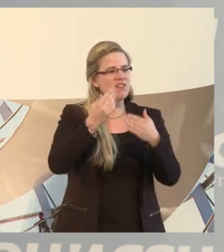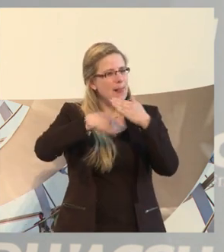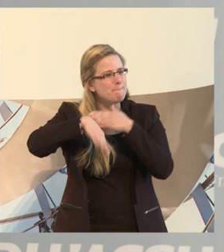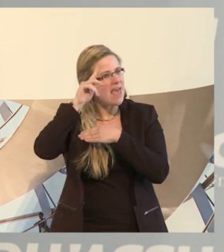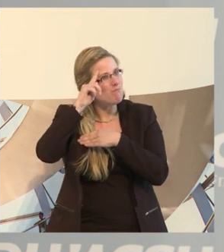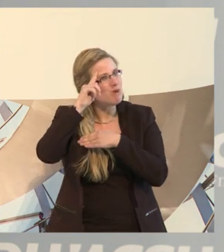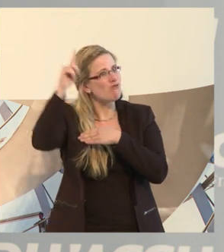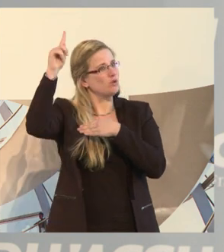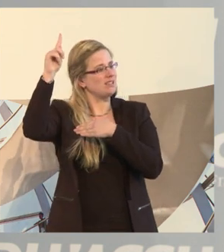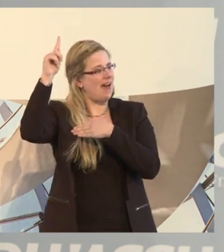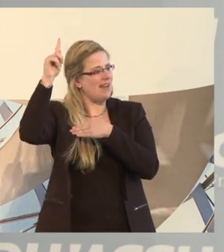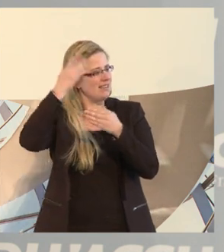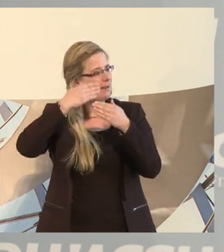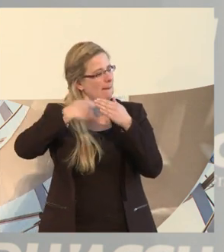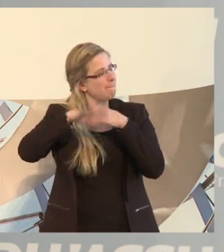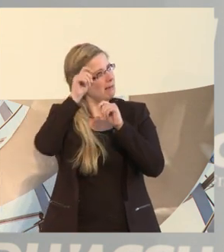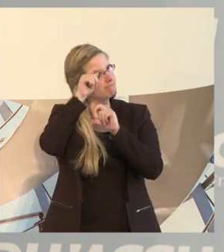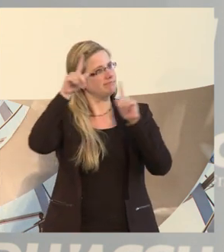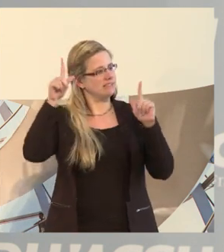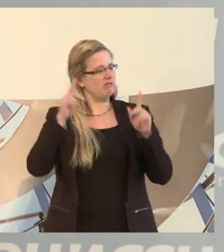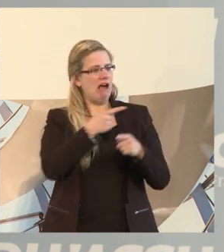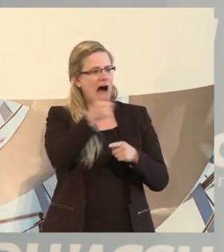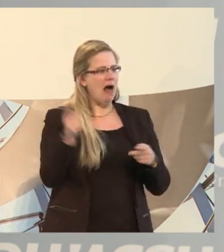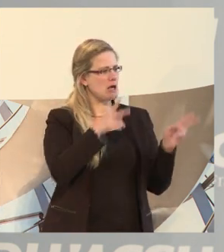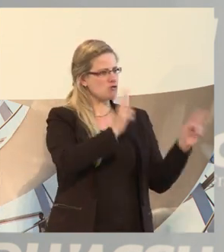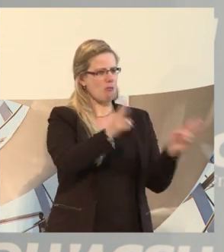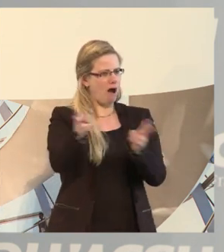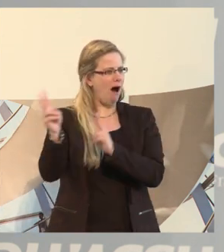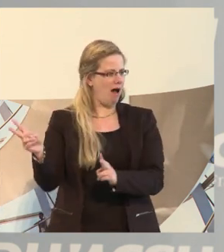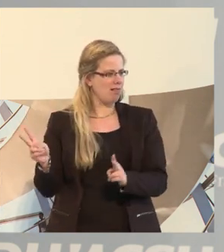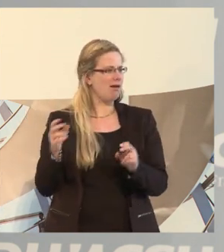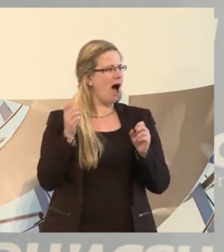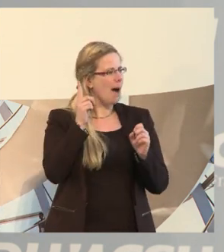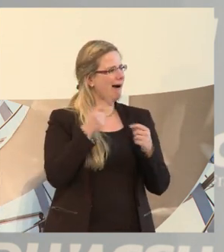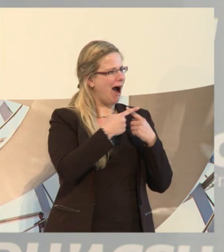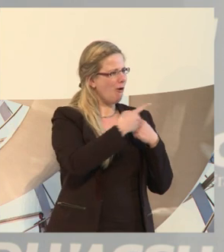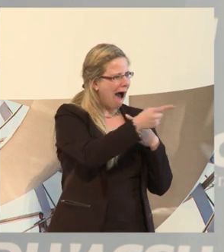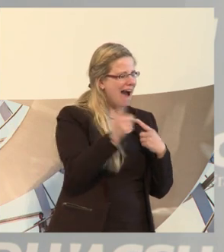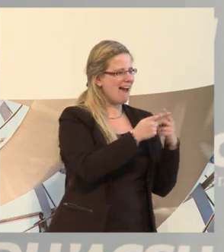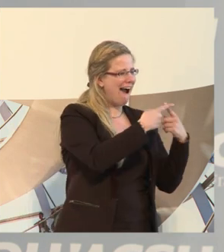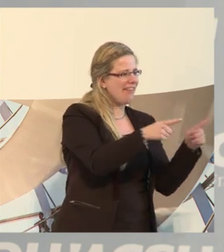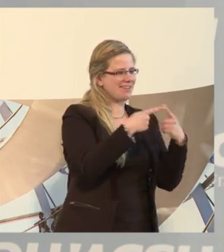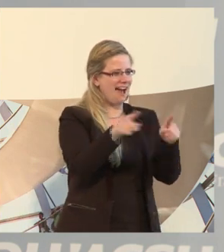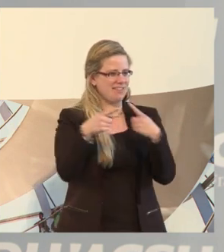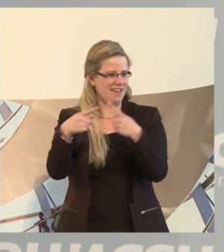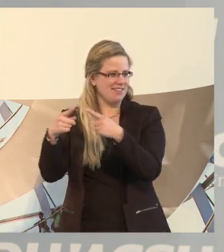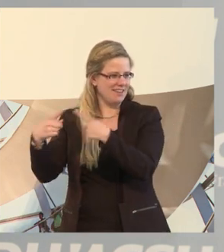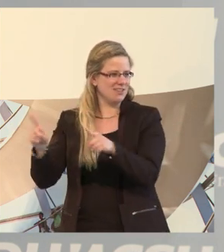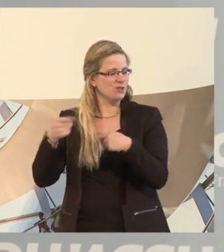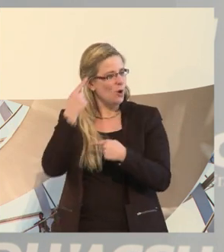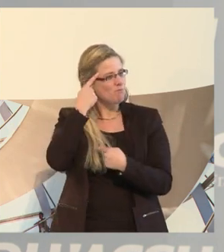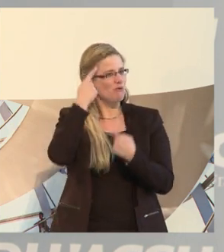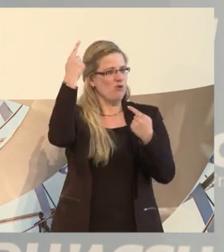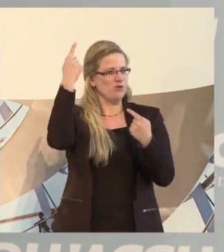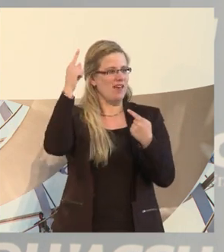Anderssein dann doch ganz normal ist und dass jeder von uns ja auch irgendwie ein bisschen anders ist. Dieses Bewusstsein trifft dann in diesen